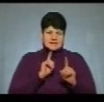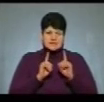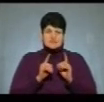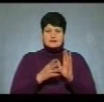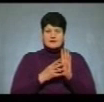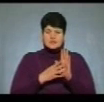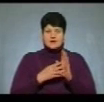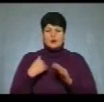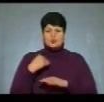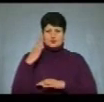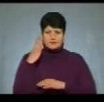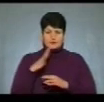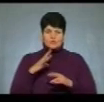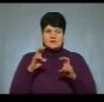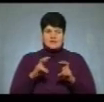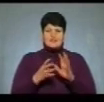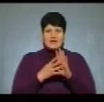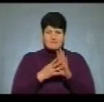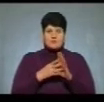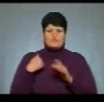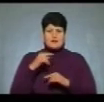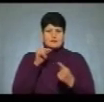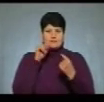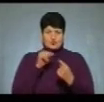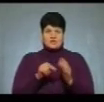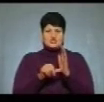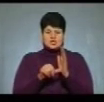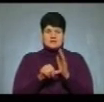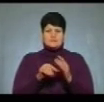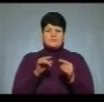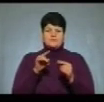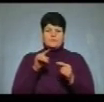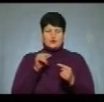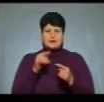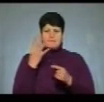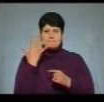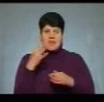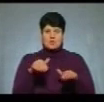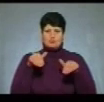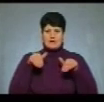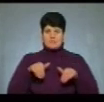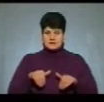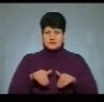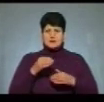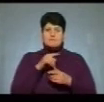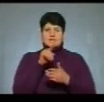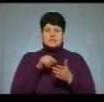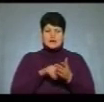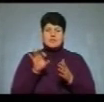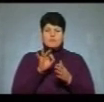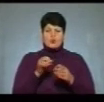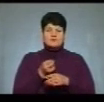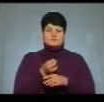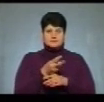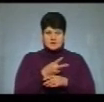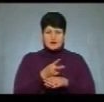9 проголосували за зняття голови, 6 проти, 5 депутатів утримались. Зазначу питання про зняття з посади